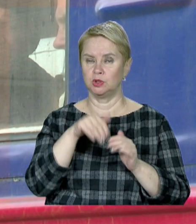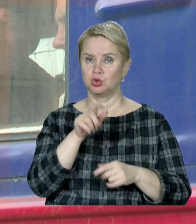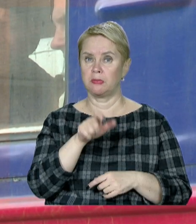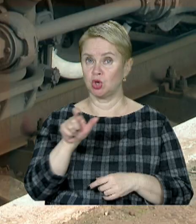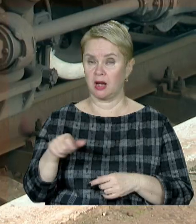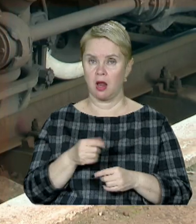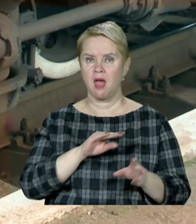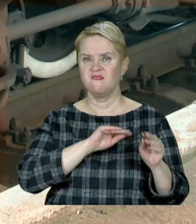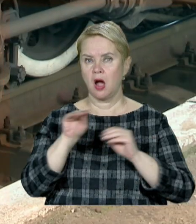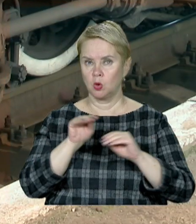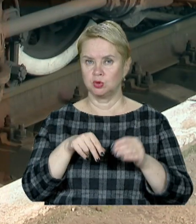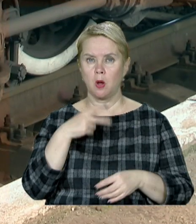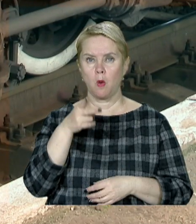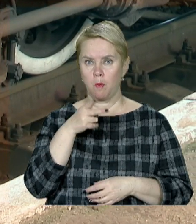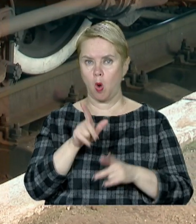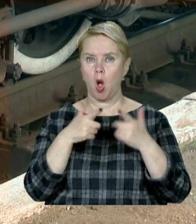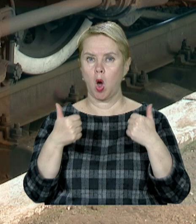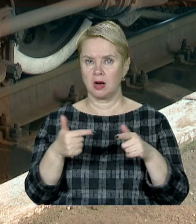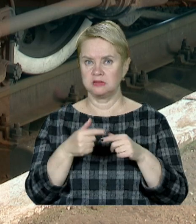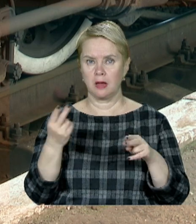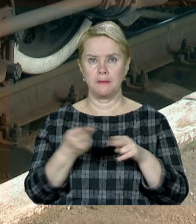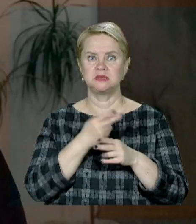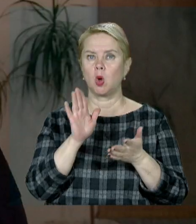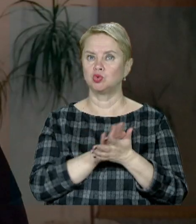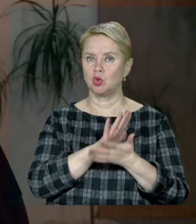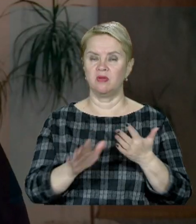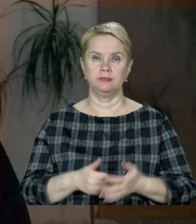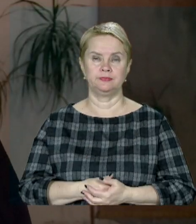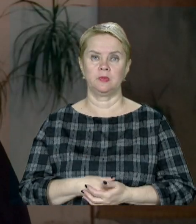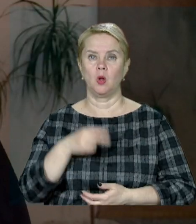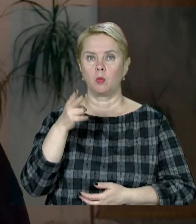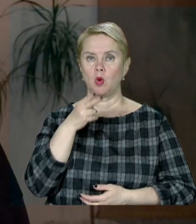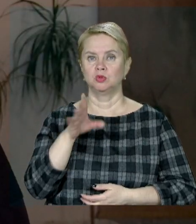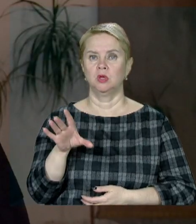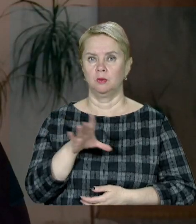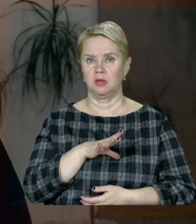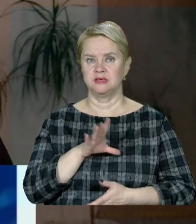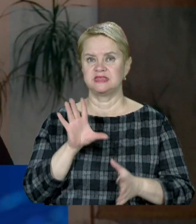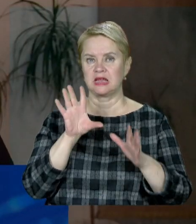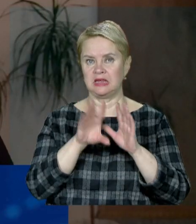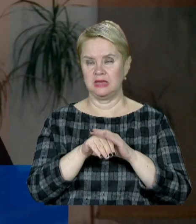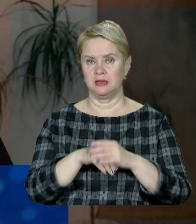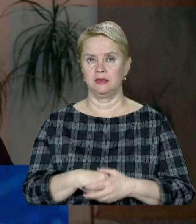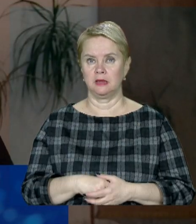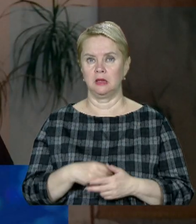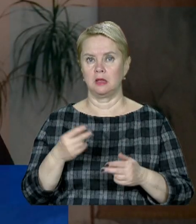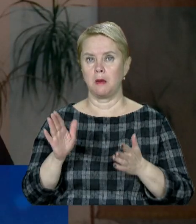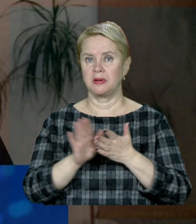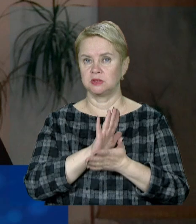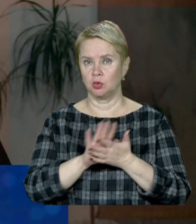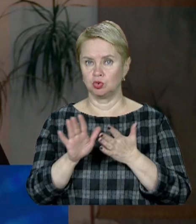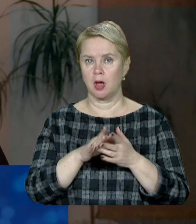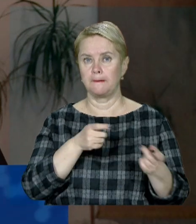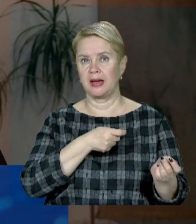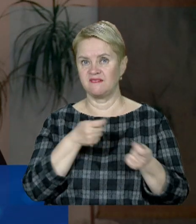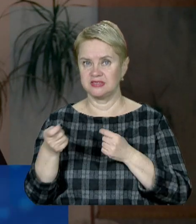пасажирів. Евакуаційні потяги організували безкоштовно. Поїзди були задіяні для безкоштовного